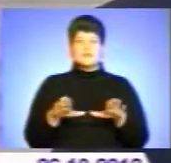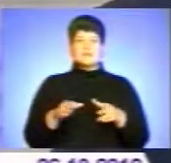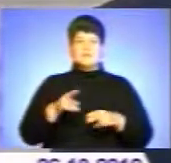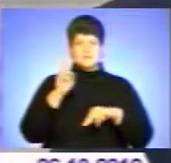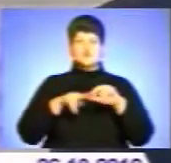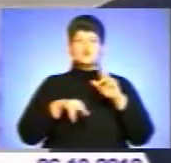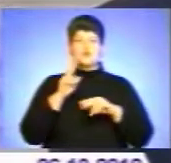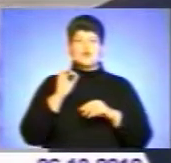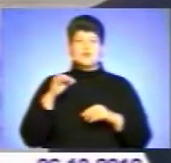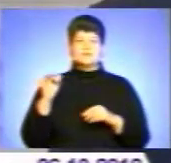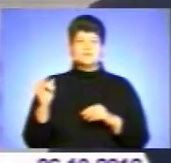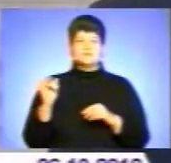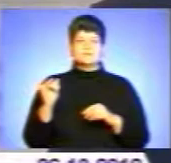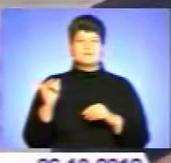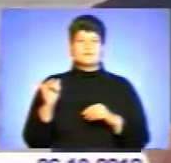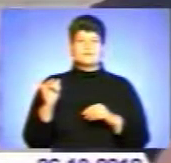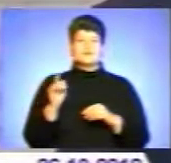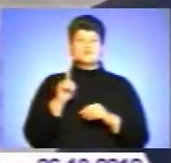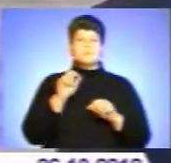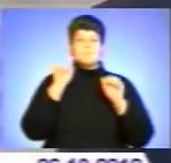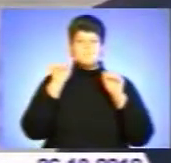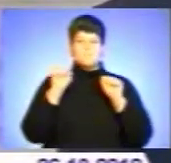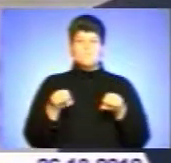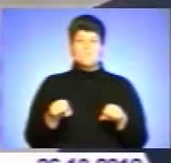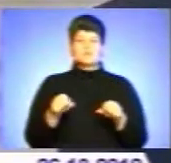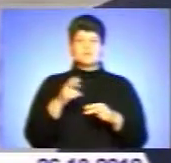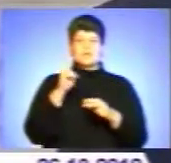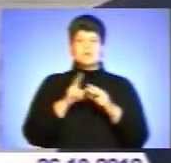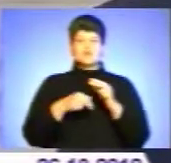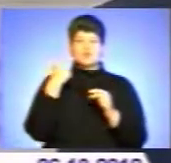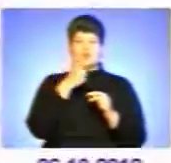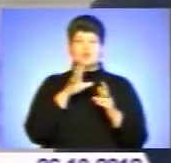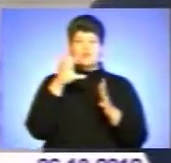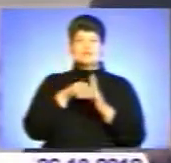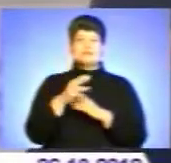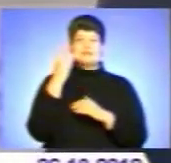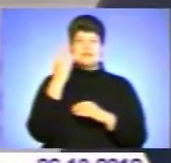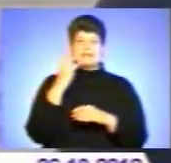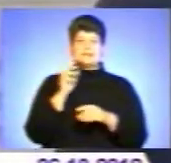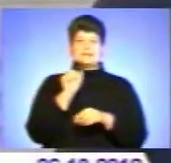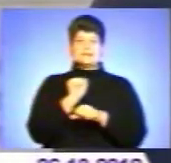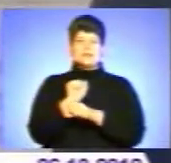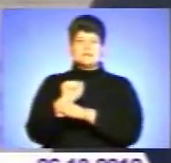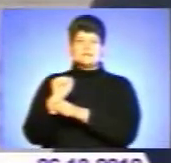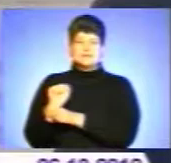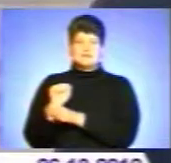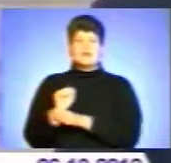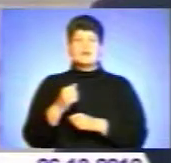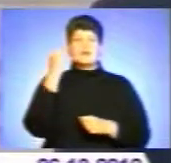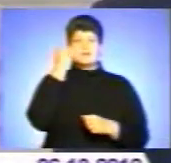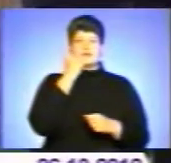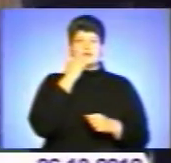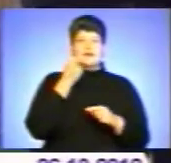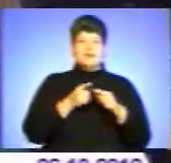голос метростроїців, що ми можемо кінцю року вести три станції. І благодаря цьому відкриті